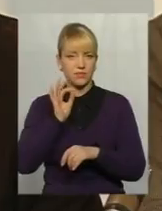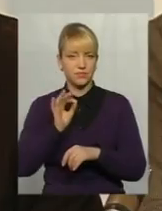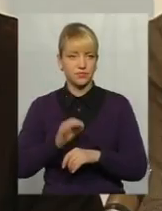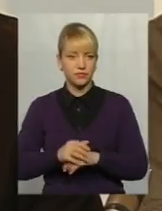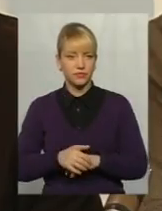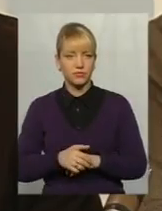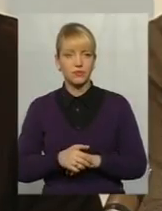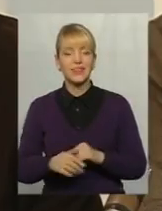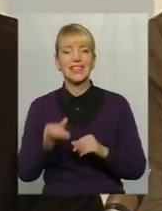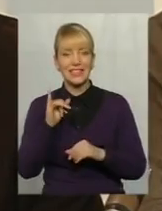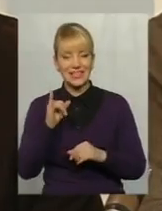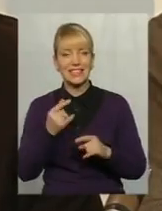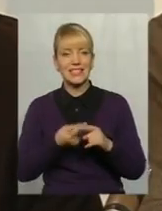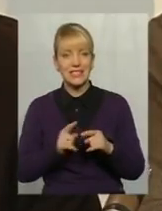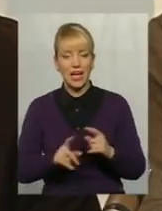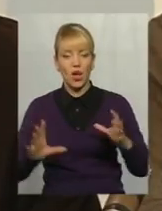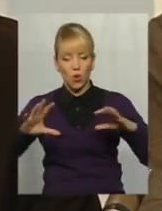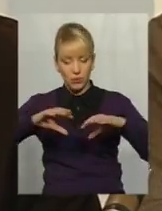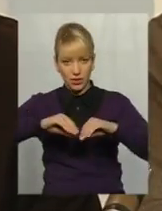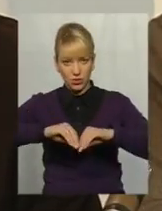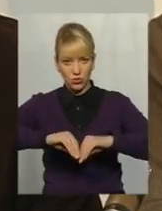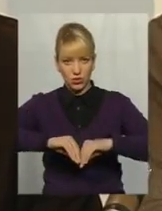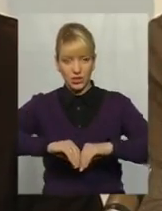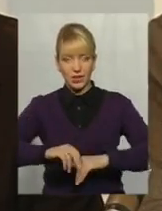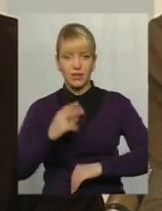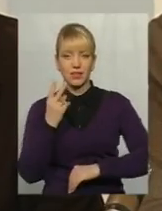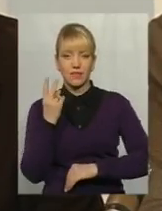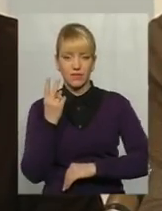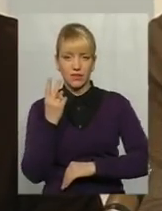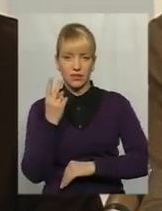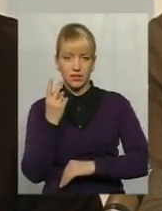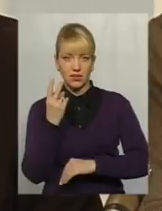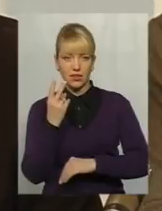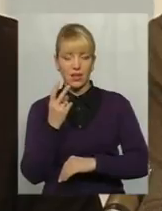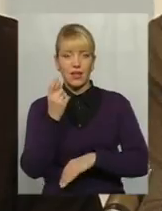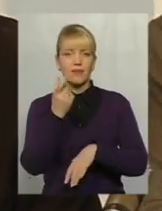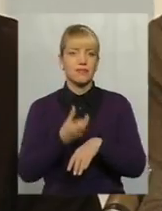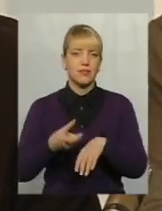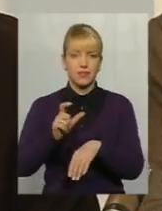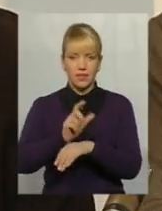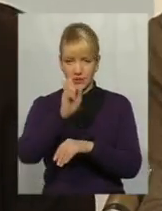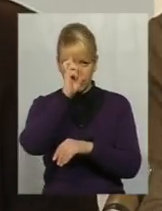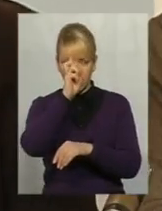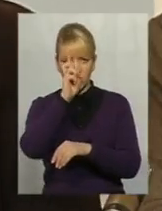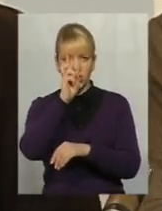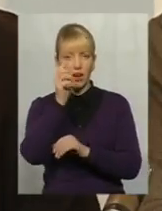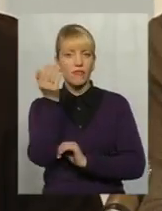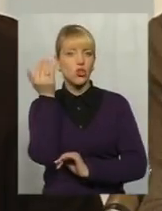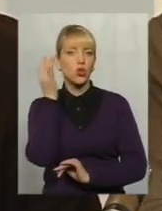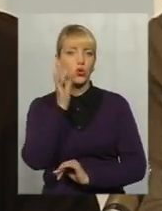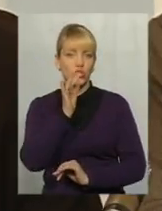Це об'єднує дві наддержави тогочасних, які